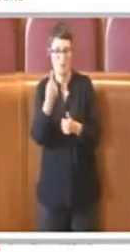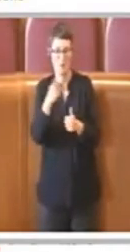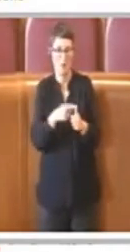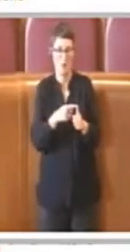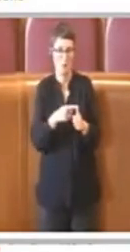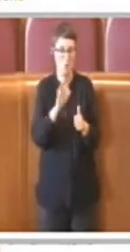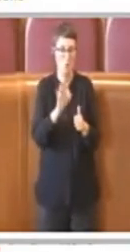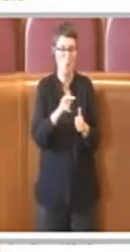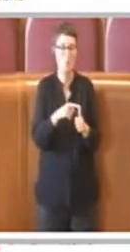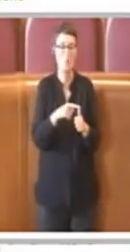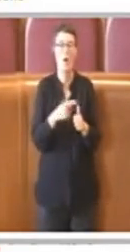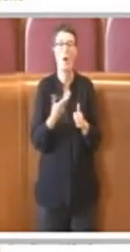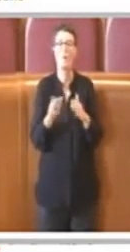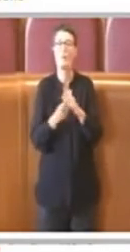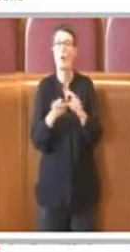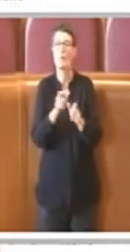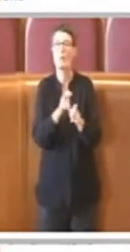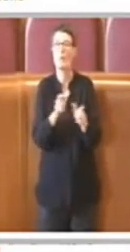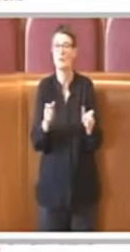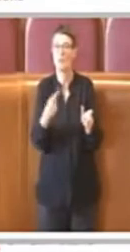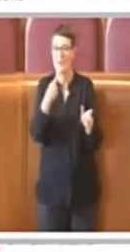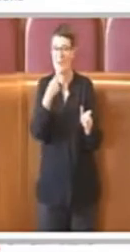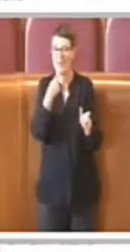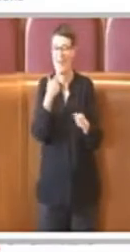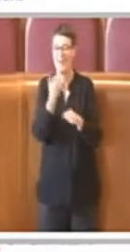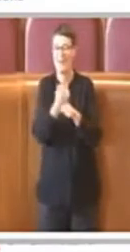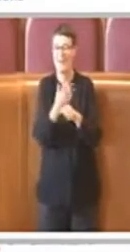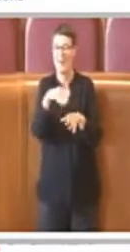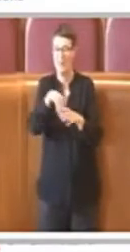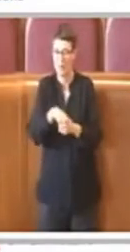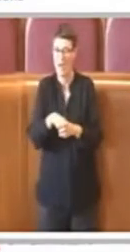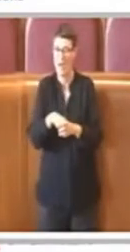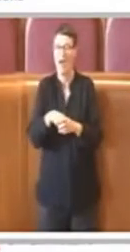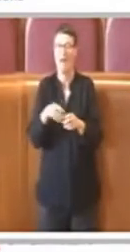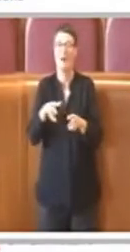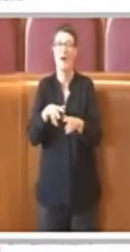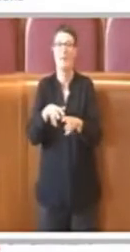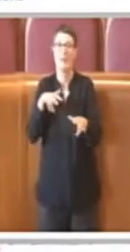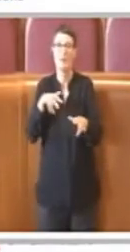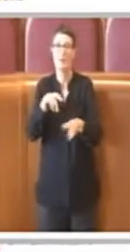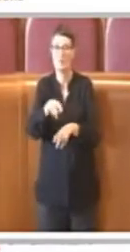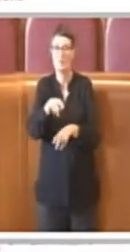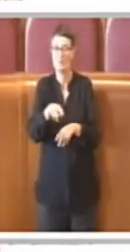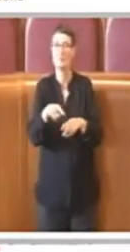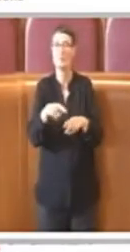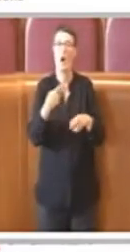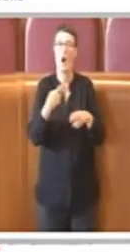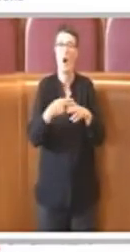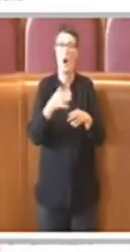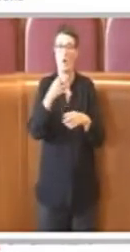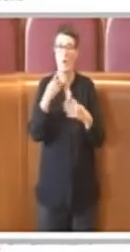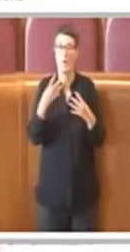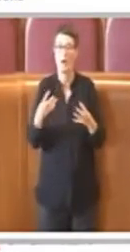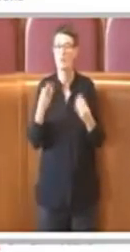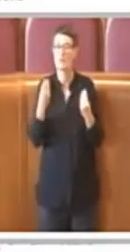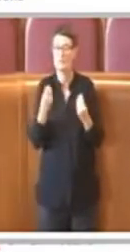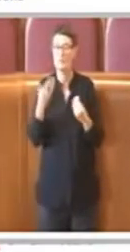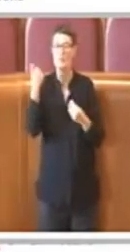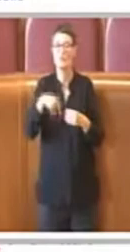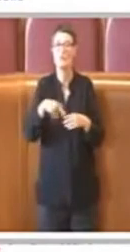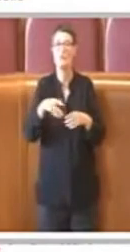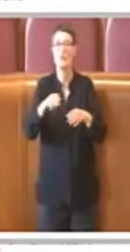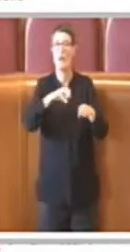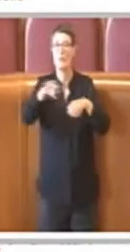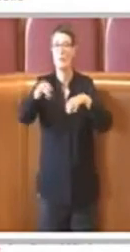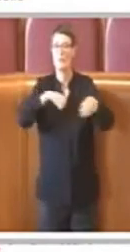movimento della Roma-Giardinetti ha ricollocato o è andato in pensione o è andato sulle altre metropolitane e dall